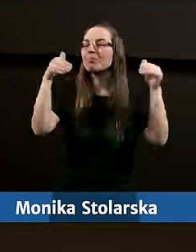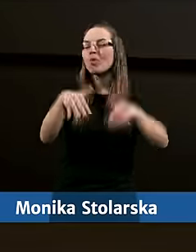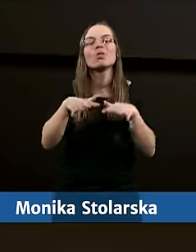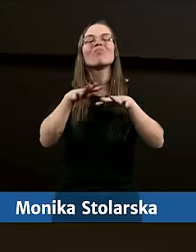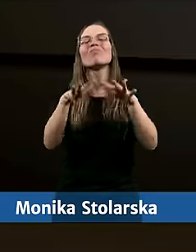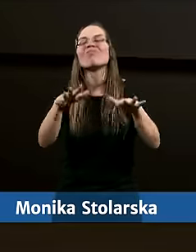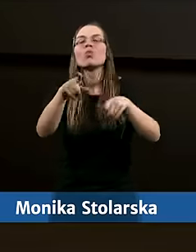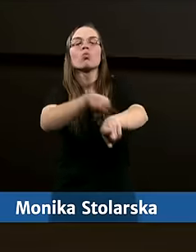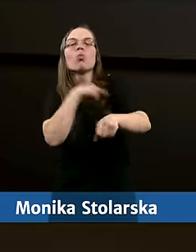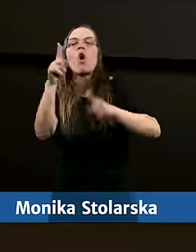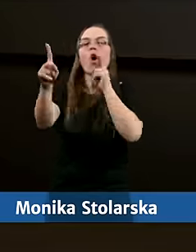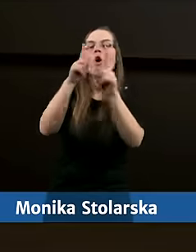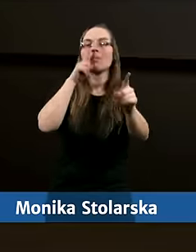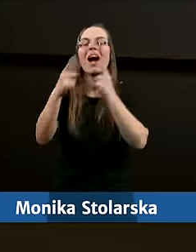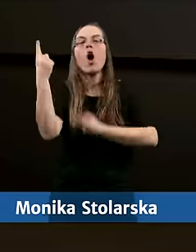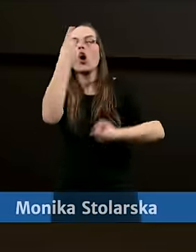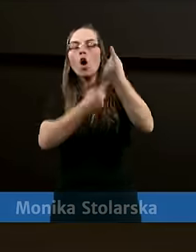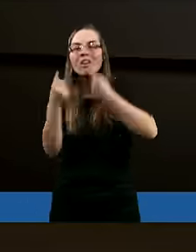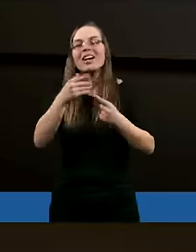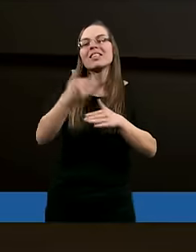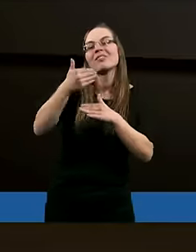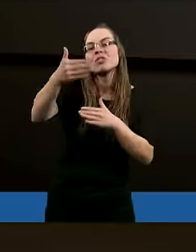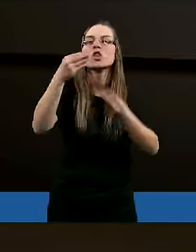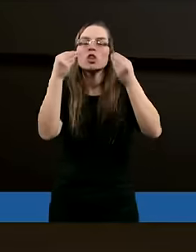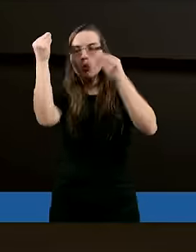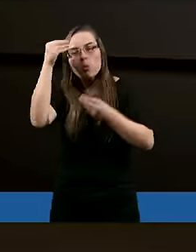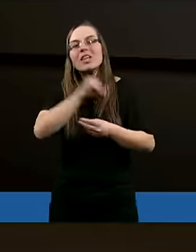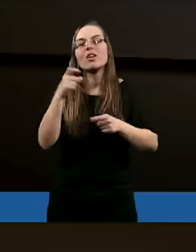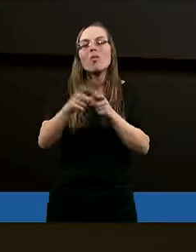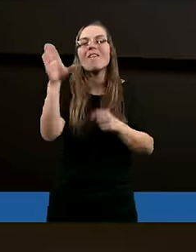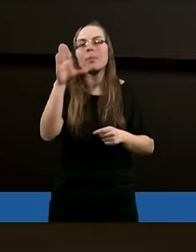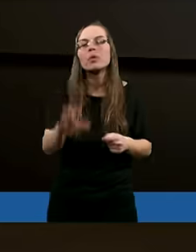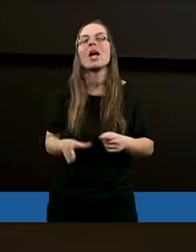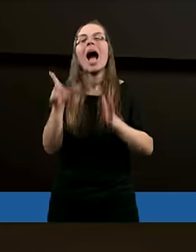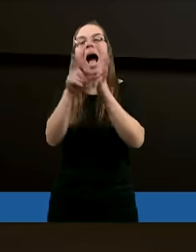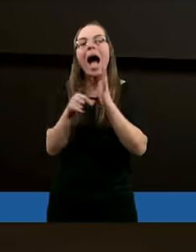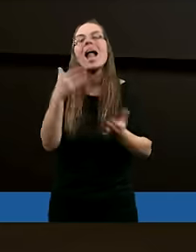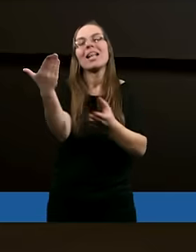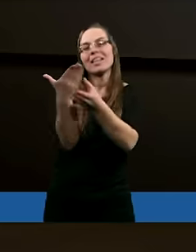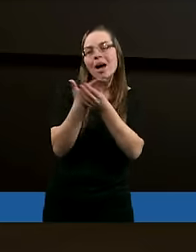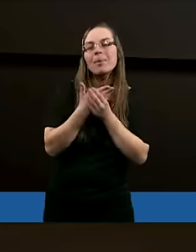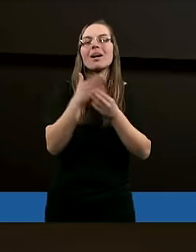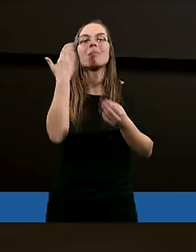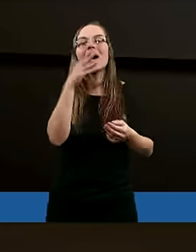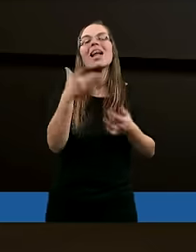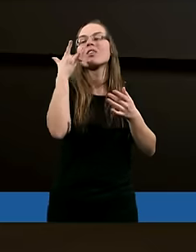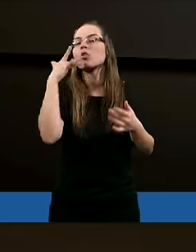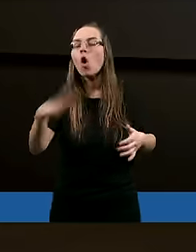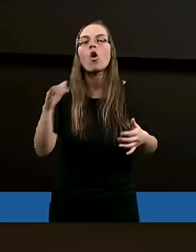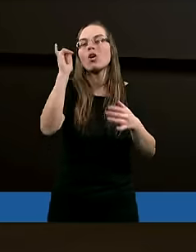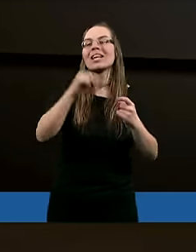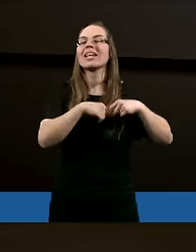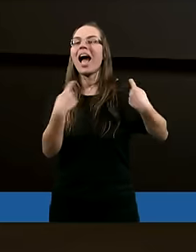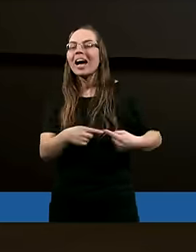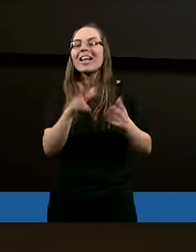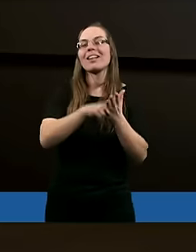można jeszcze długo, długo rozmawiać, rozważać, uczyć się ze Słowa Bożego, ale zapraszamy bardzo gorąco i